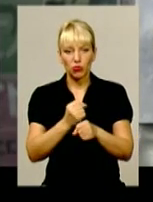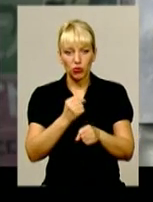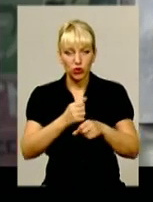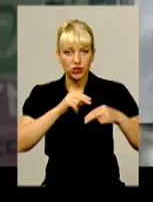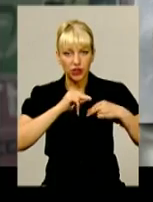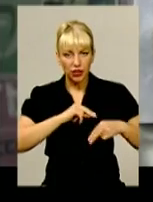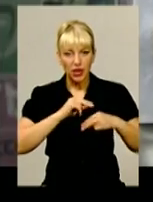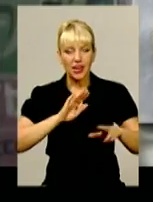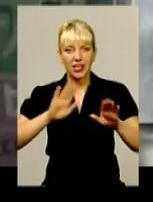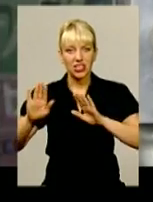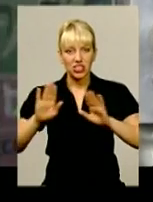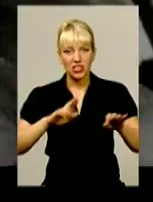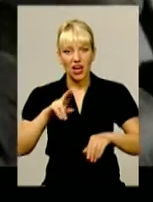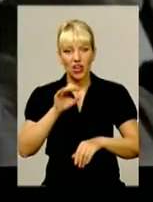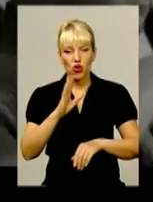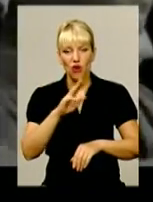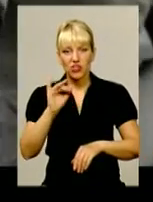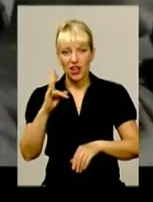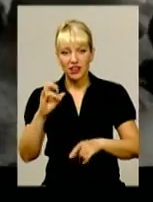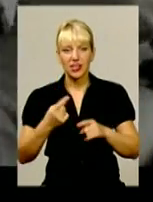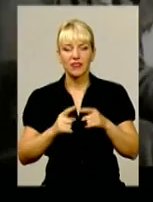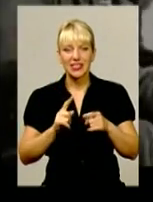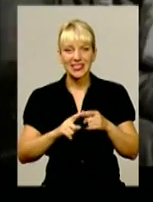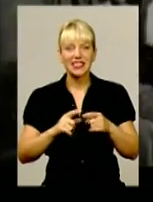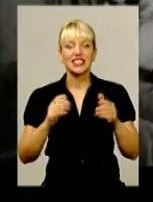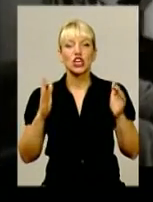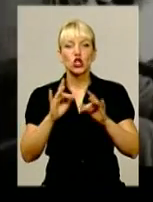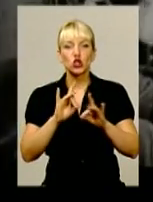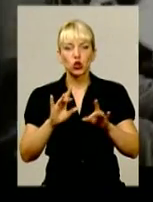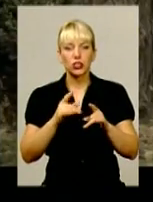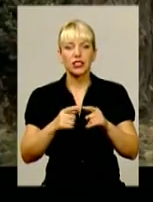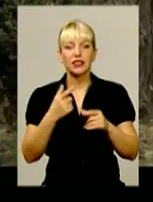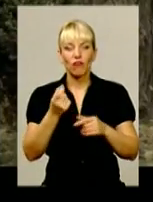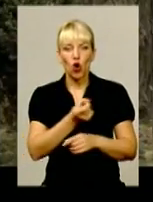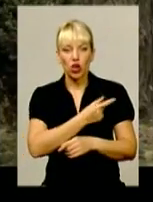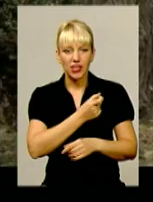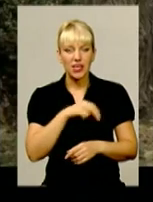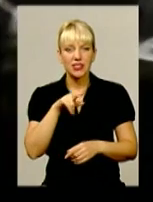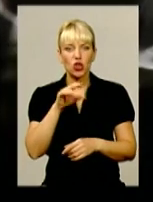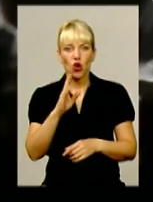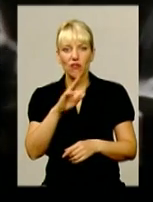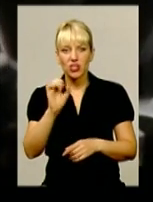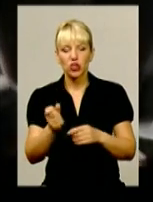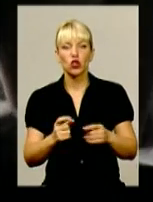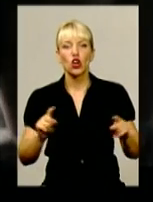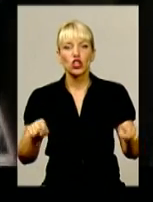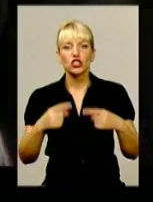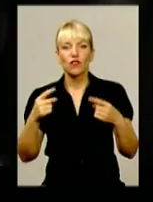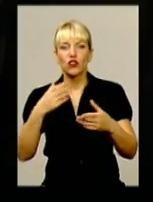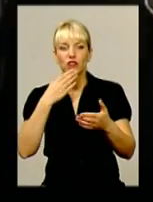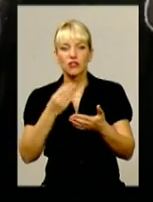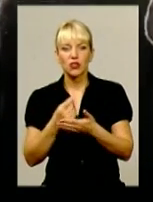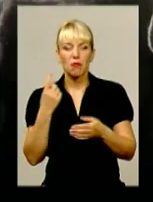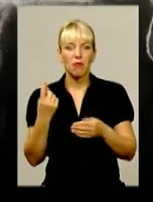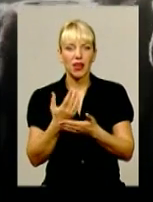одеській кіностудії, де починав свою мистецьку кар'єру великий майстер. Саме в Одесі Довженко створив свої перші фільми – «Сумка